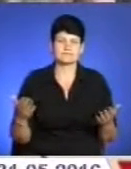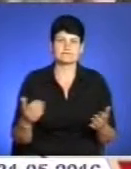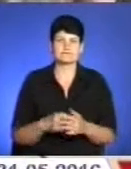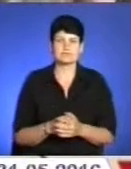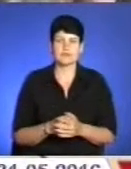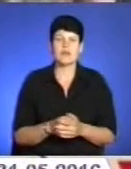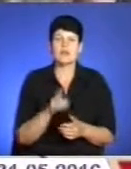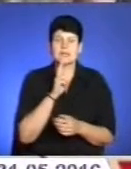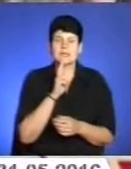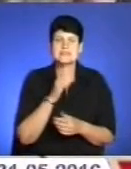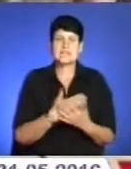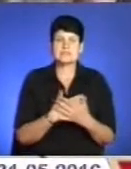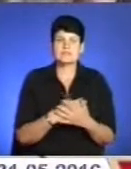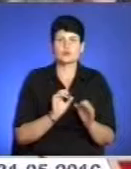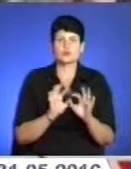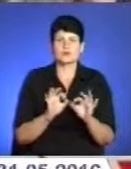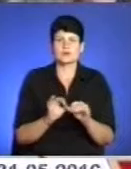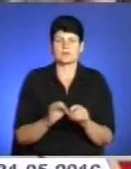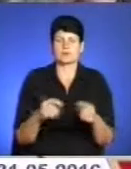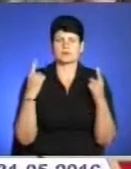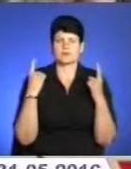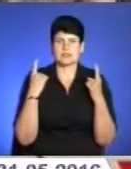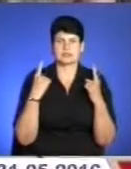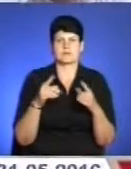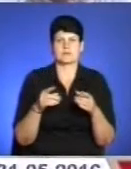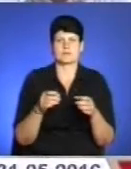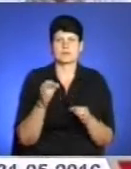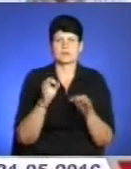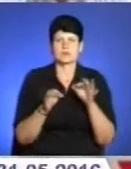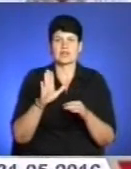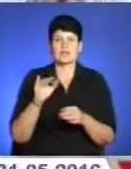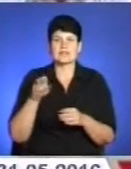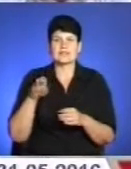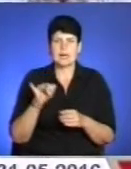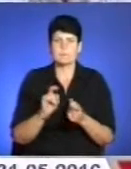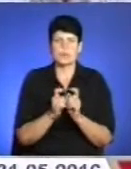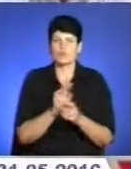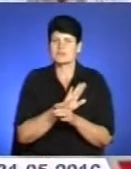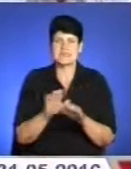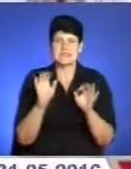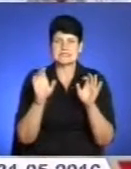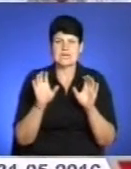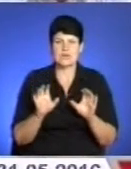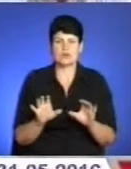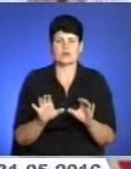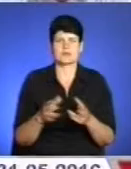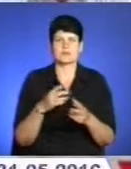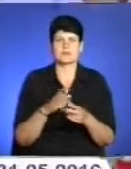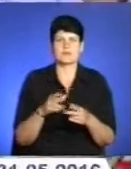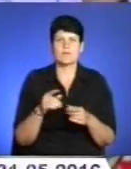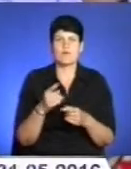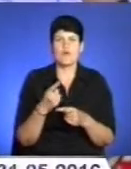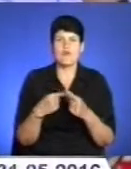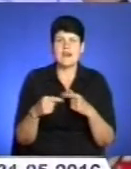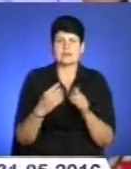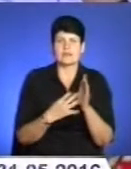активісти розповіли журналістам про найгучніші судові позови Віталія – боротьбу з беззаконням, панування криміналітету в місті та повернення